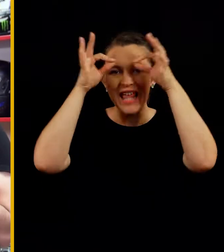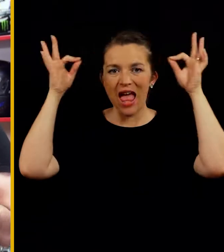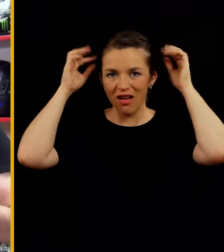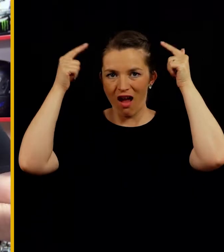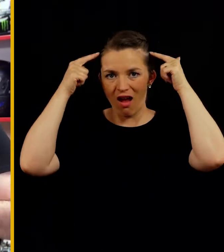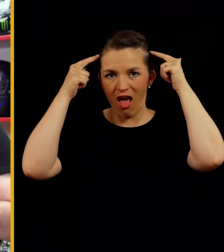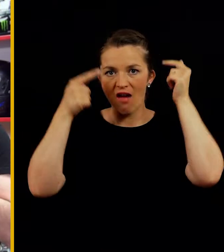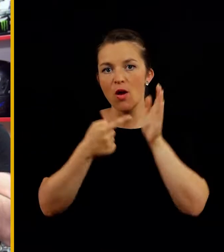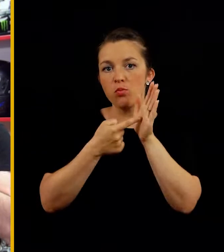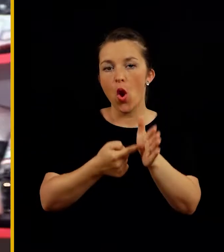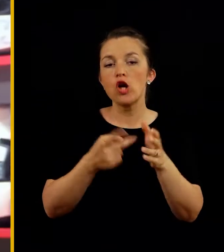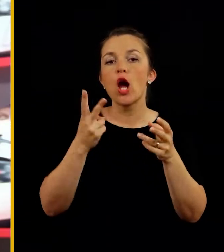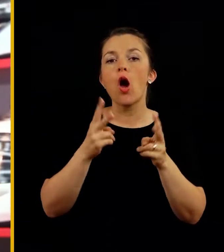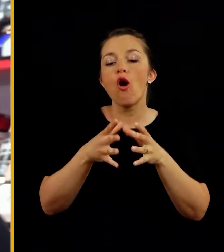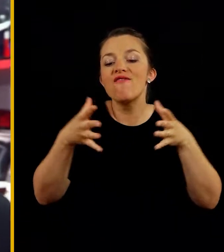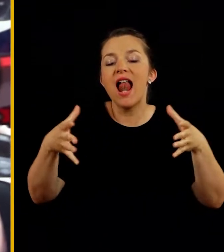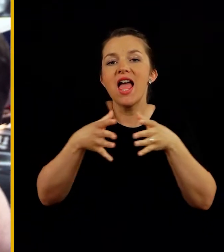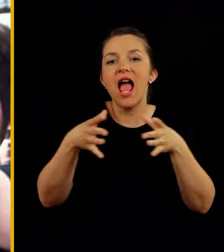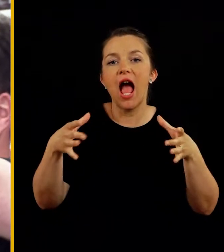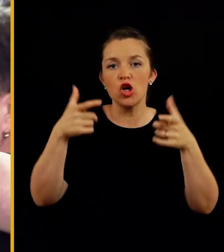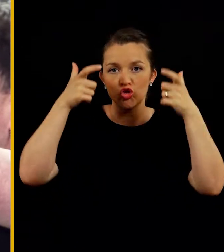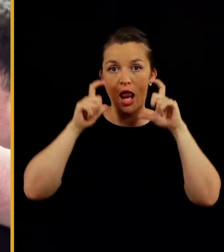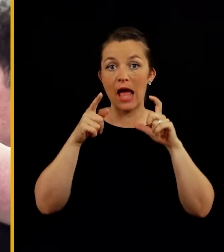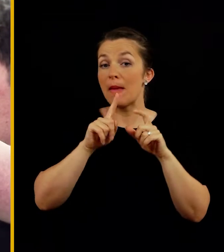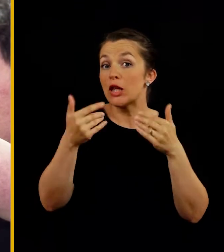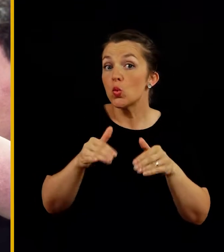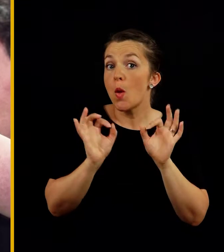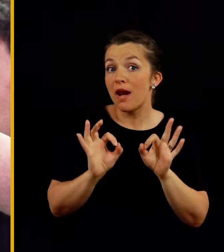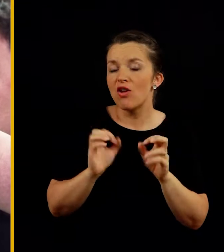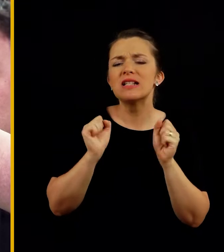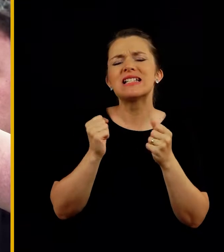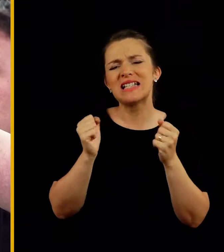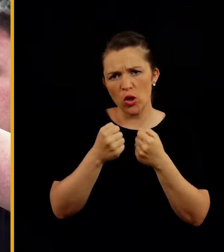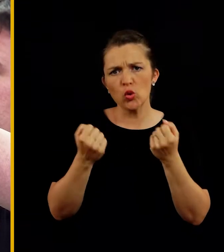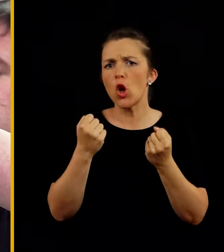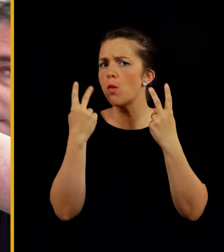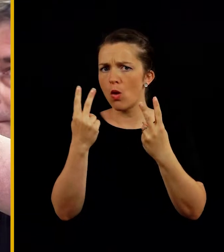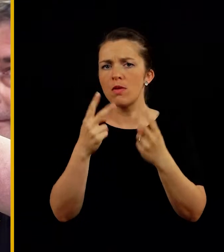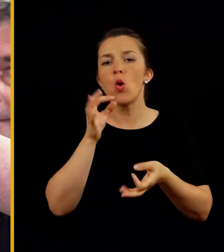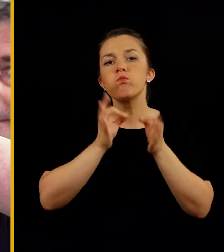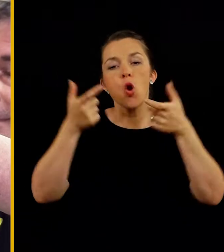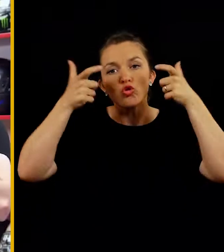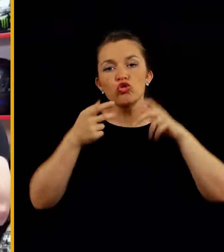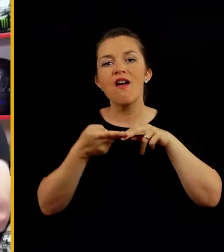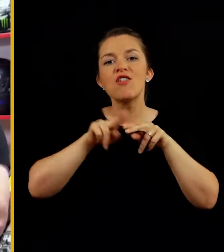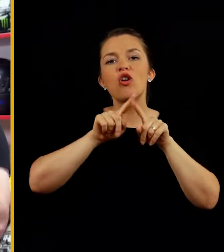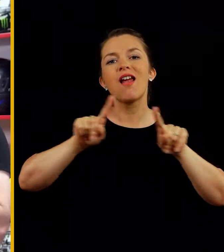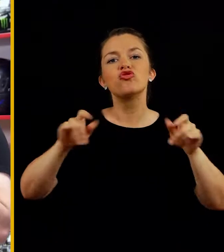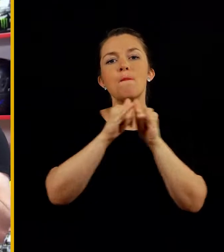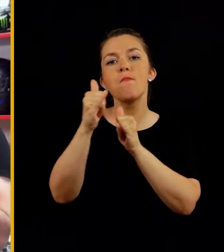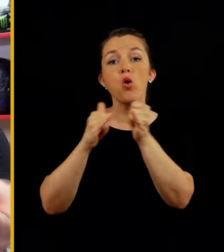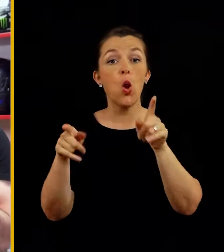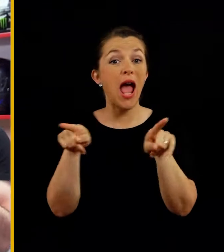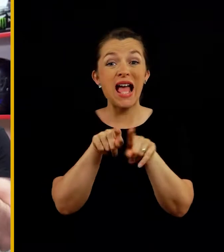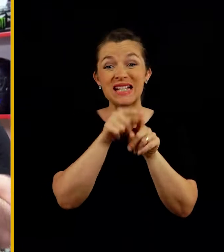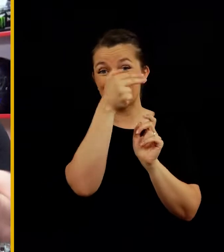glave. Obseg glave nam pokaže velikost čelade, ki pa ni nujno, da je pravilna. Zato je zelo pomembno, da se poskusi več modelov čelade.